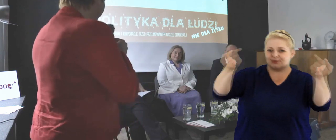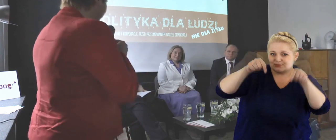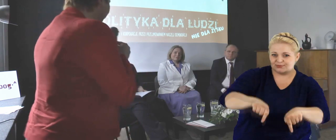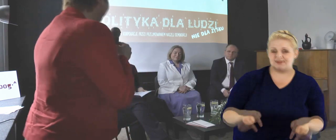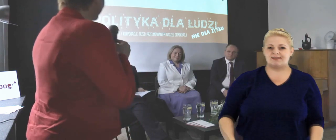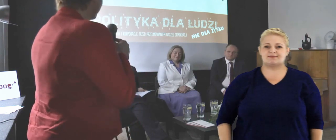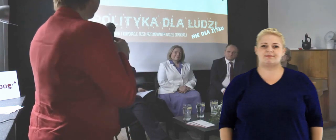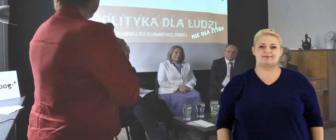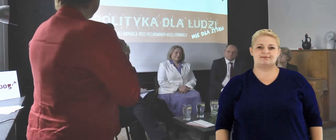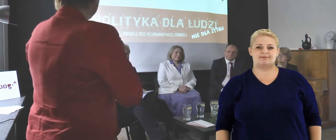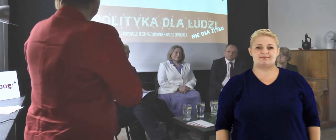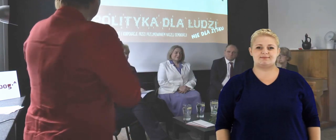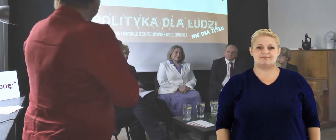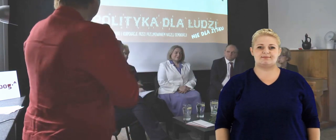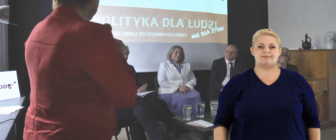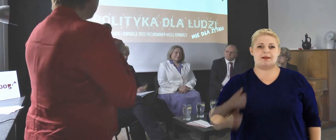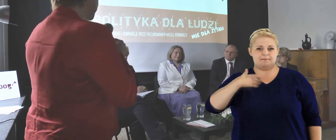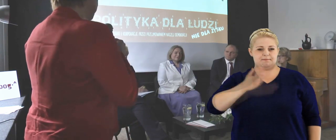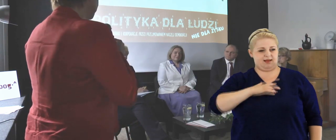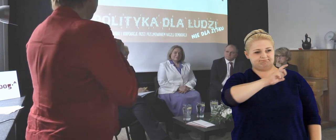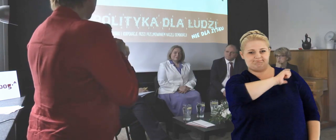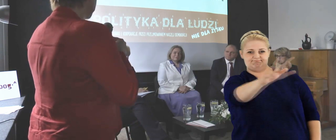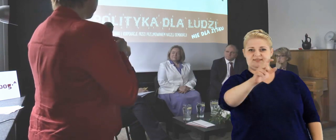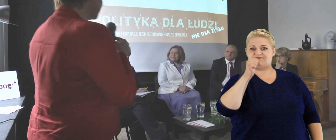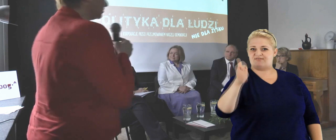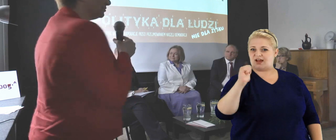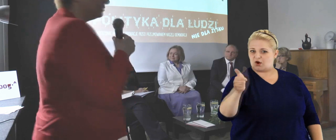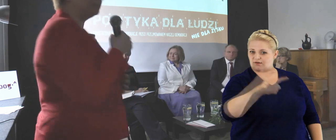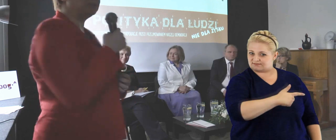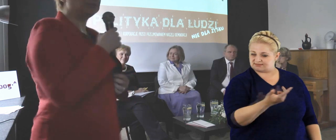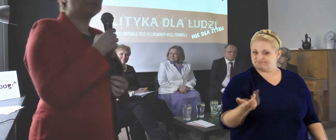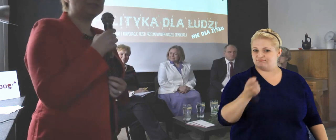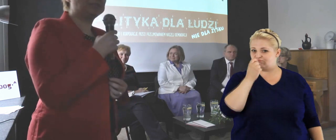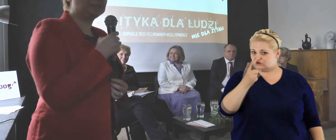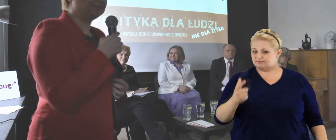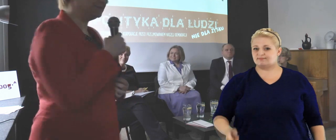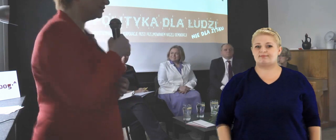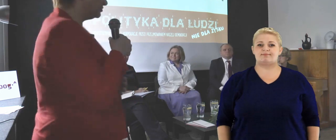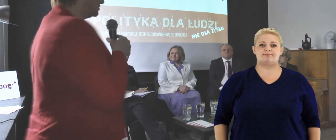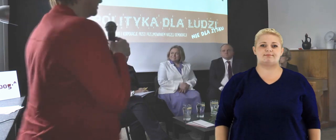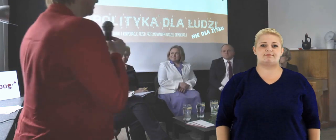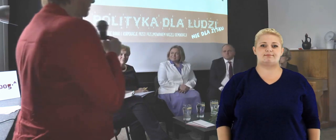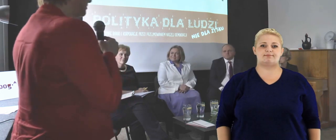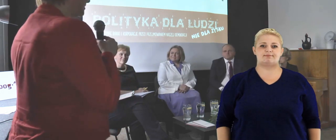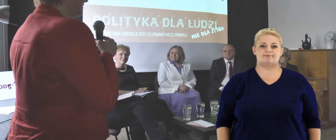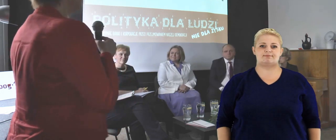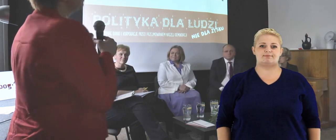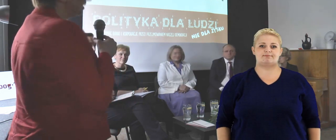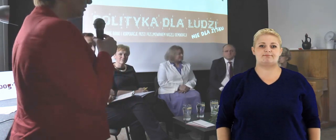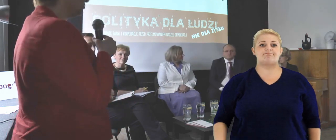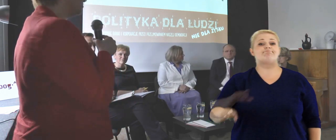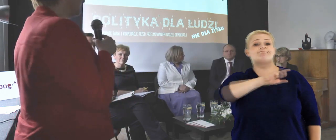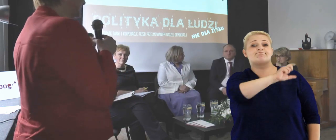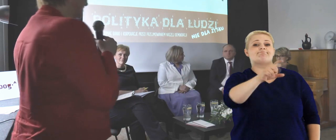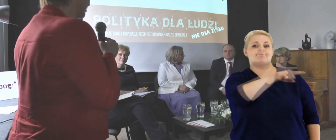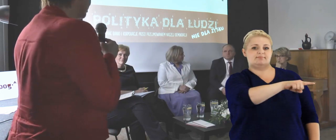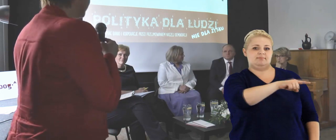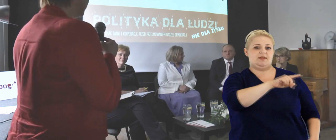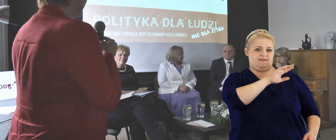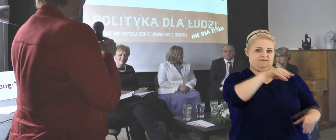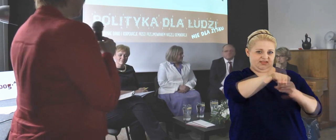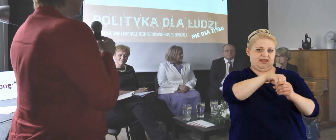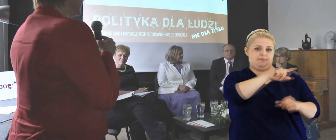naszych gości bardzo serdecznie. Bardzo dziękuję za przybycie. Mamy świetny panel ekspertów,